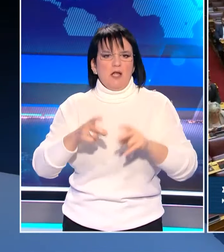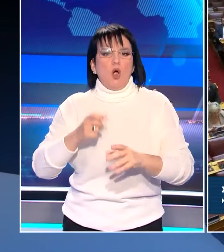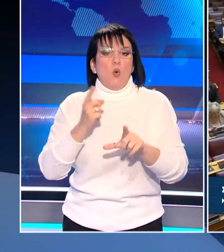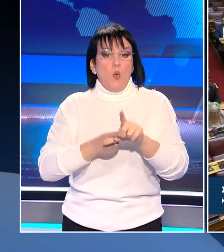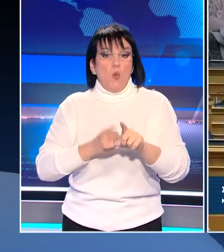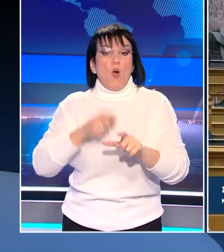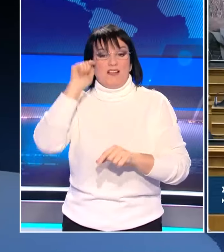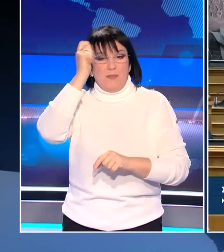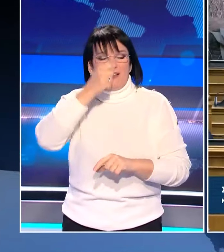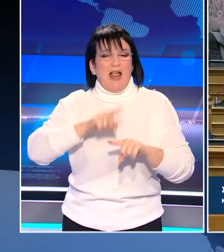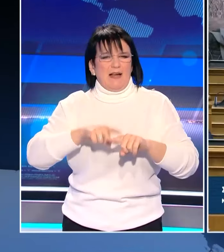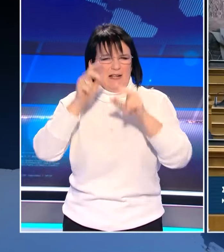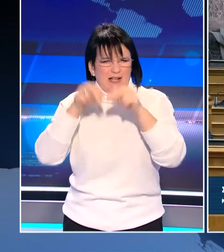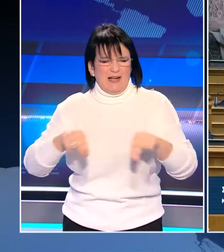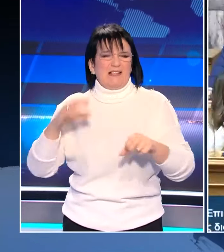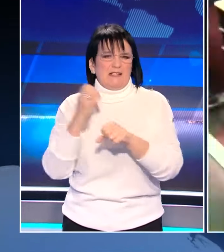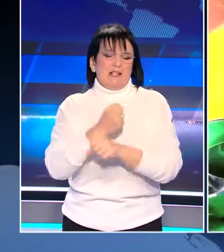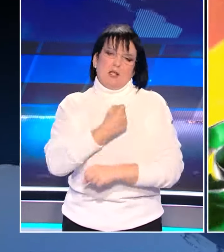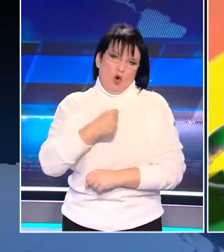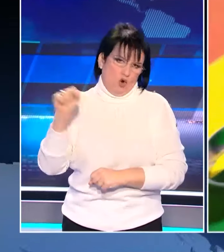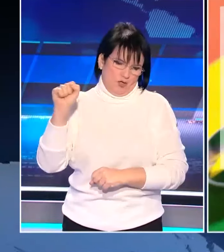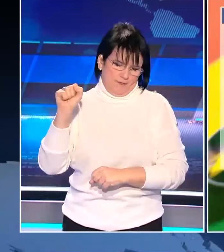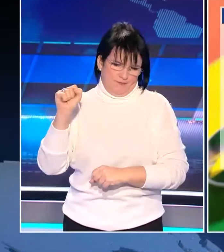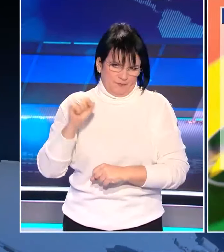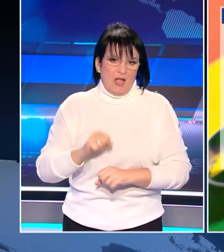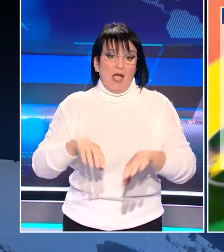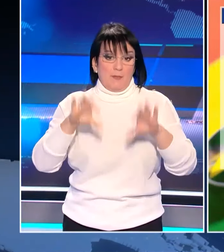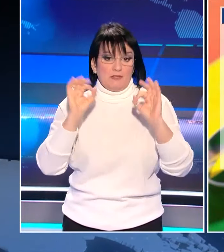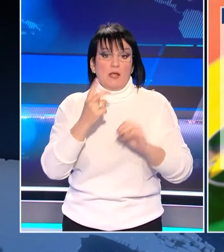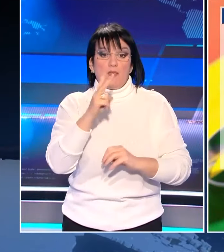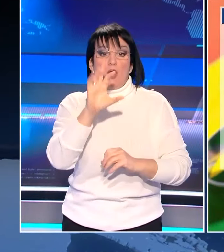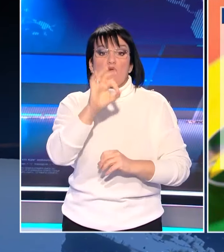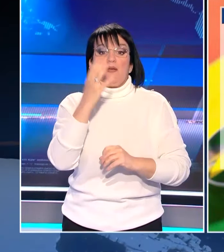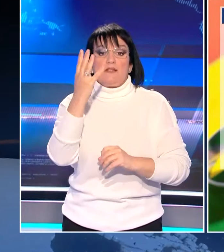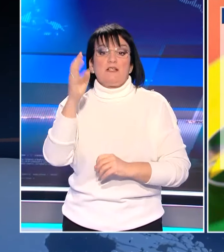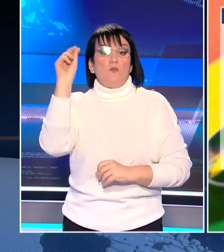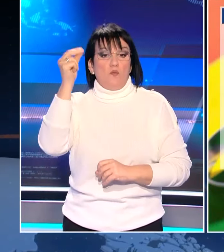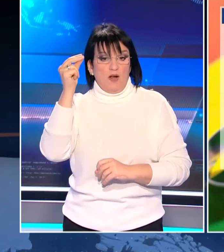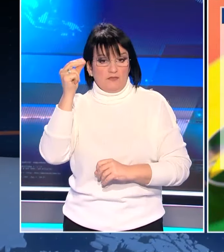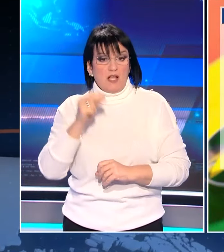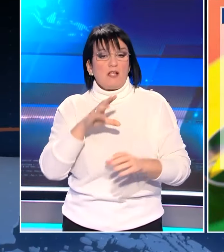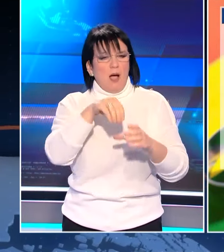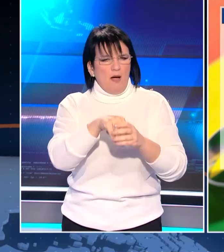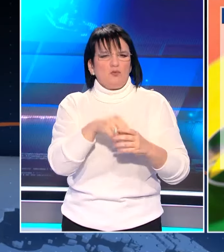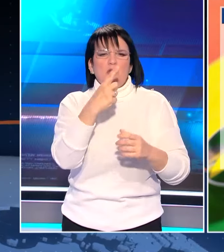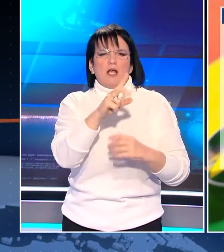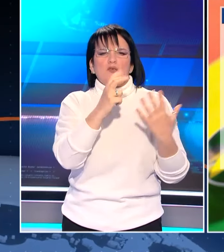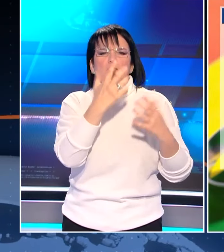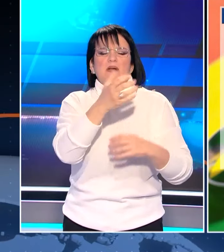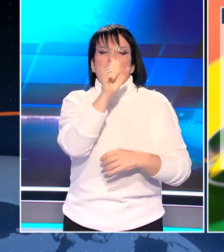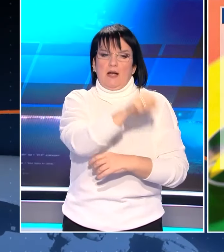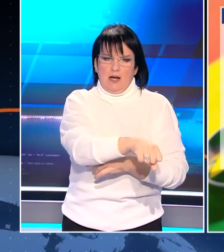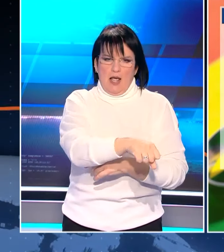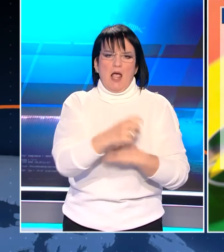Κομμουνιστικό Κόμμα, Σπαρτιάτες, Ελληνική Λύση και Νίκη. Επί της αρχής ψήφισαν 254 βουλευτές, από τους οποίους 175